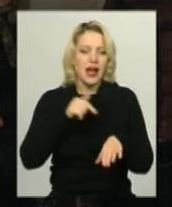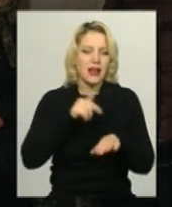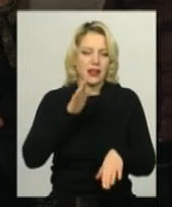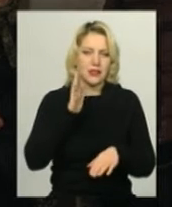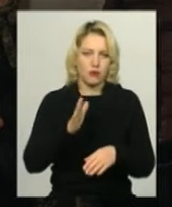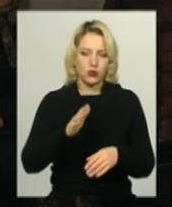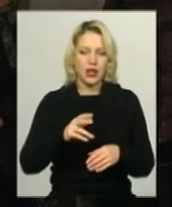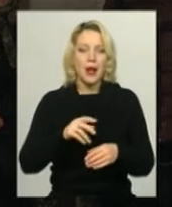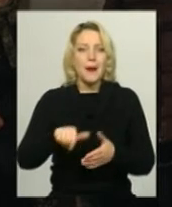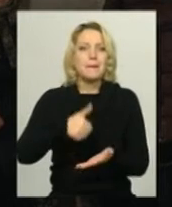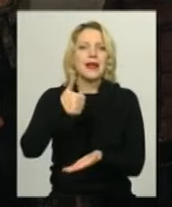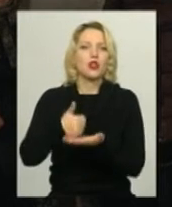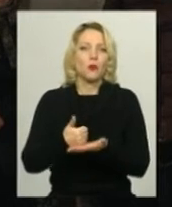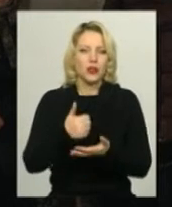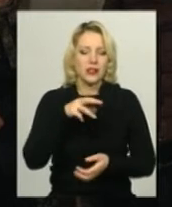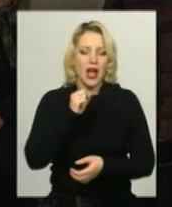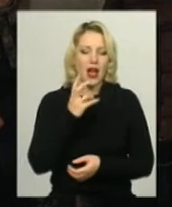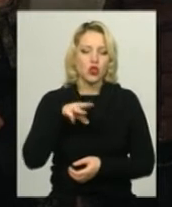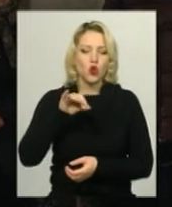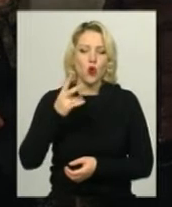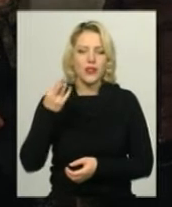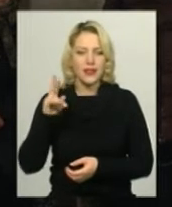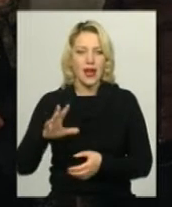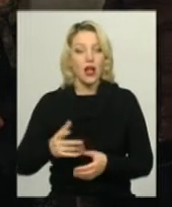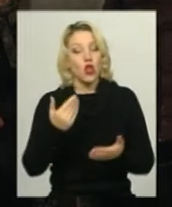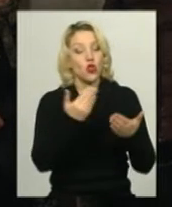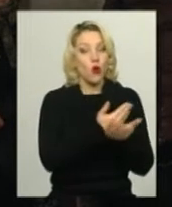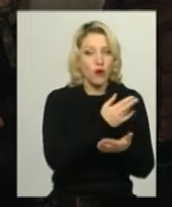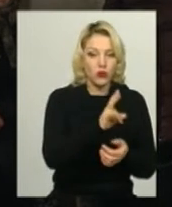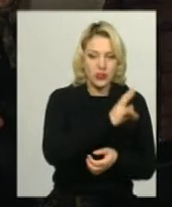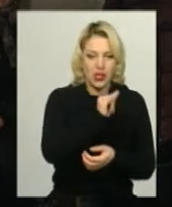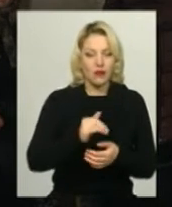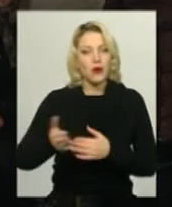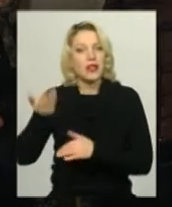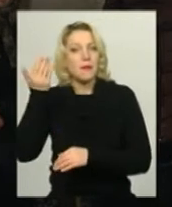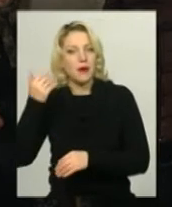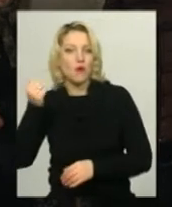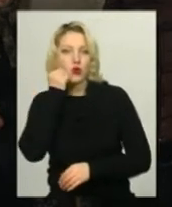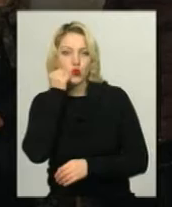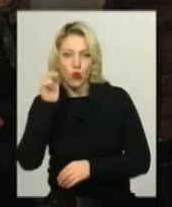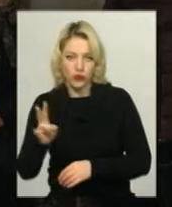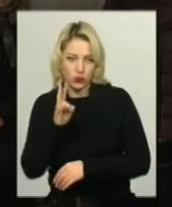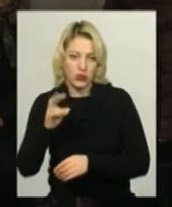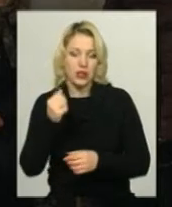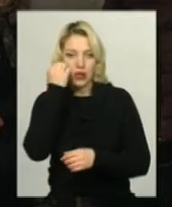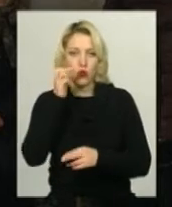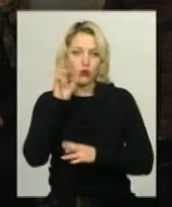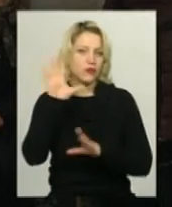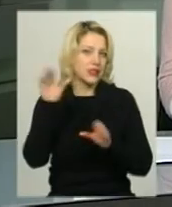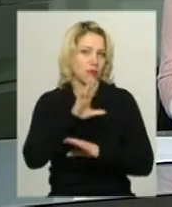нашого Антонія. Я маю на увазі нової церкви та колишньої церкви Московського патріархату. Дякувати Богу, все було спокійно.